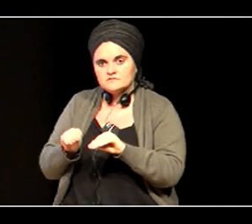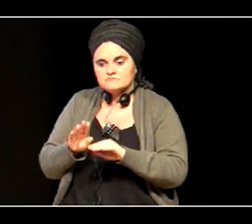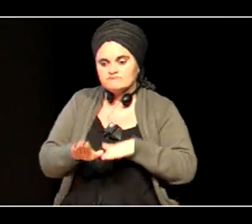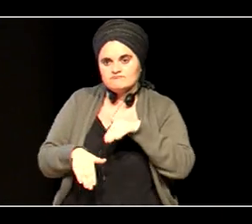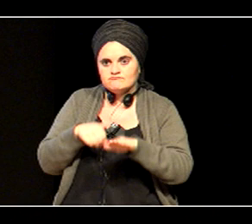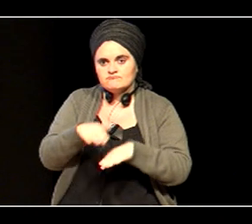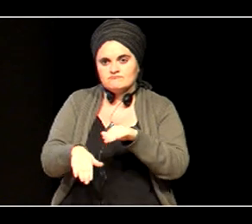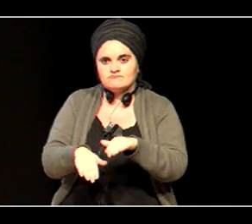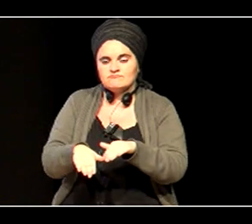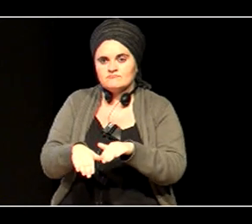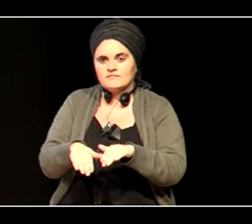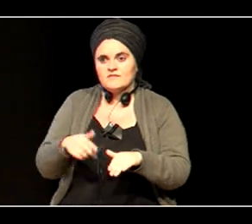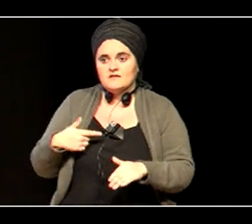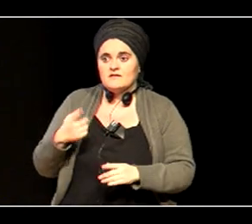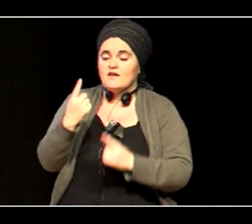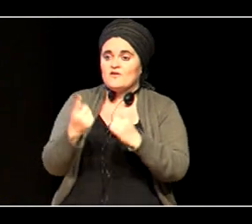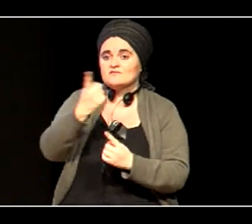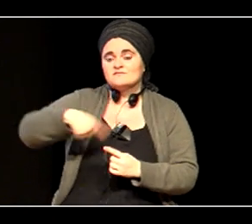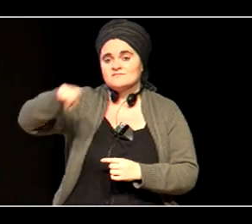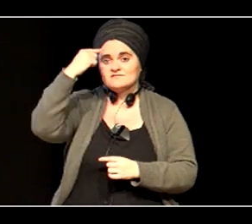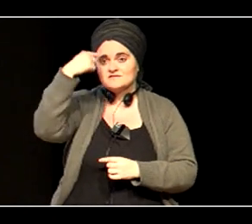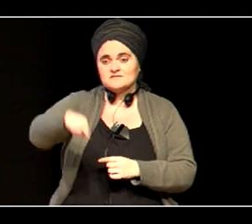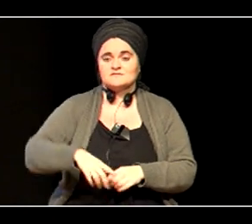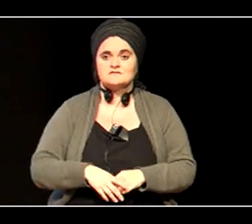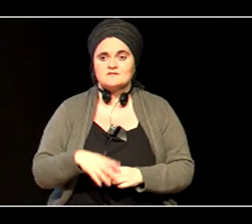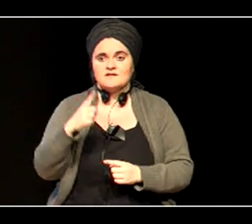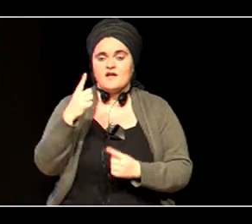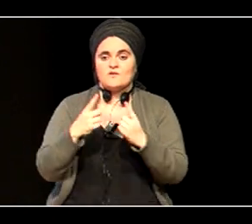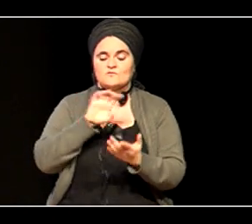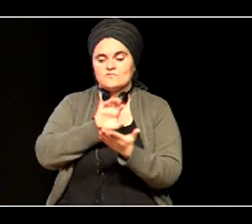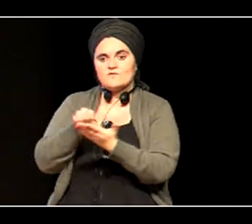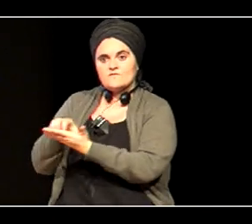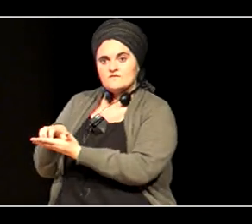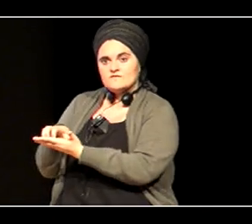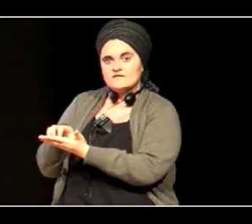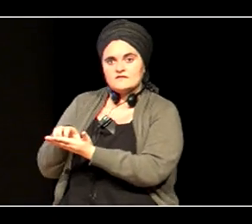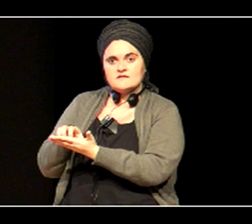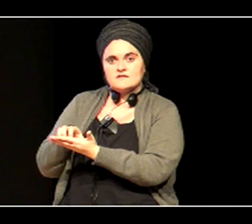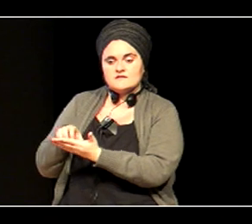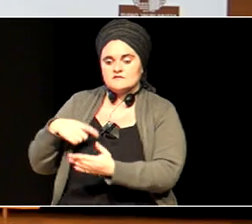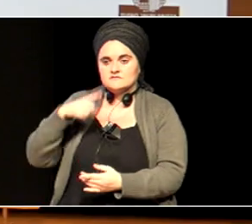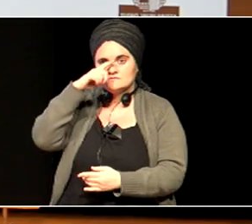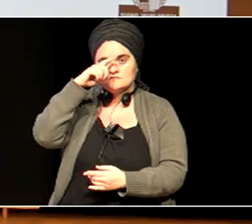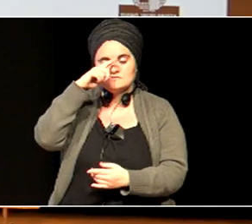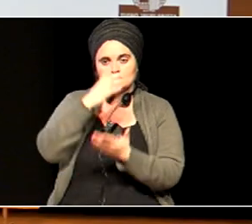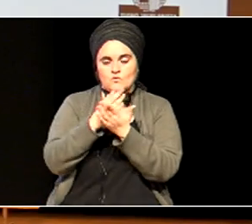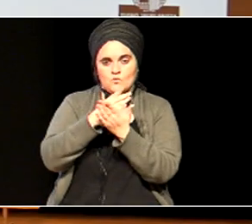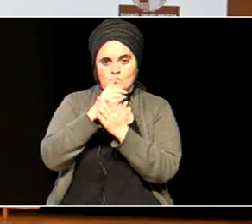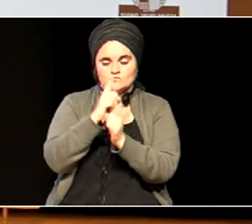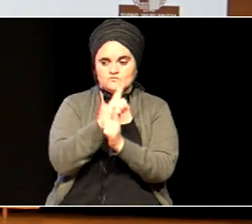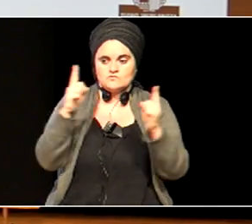asiak gara eta zuetariko batzuek dakizuenez hainbat ikastetxetan ikasturte honetan martzan jarri dugu